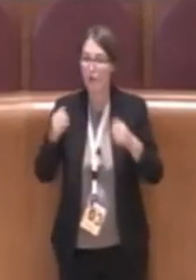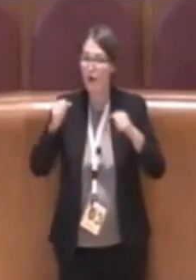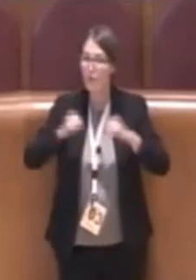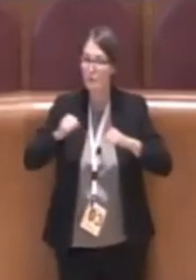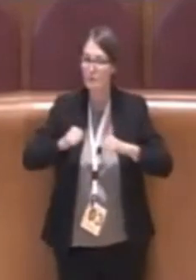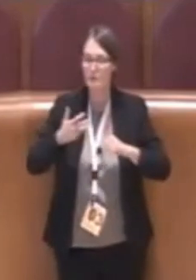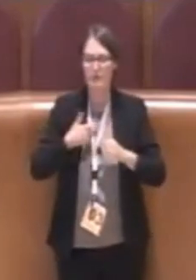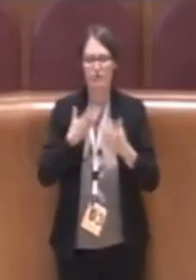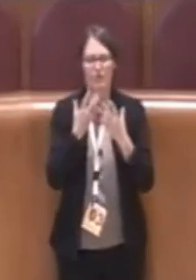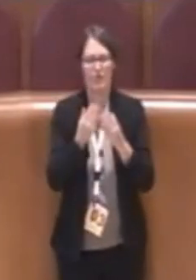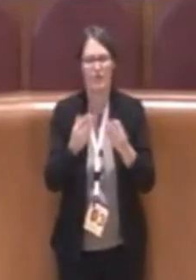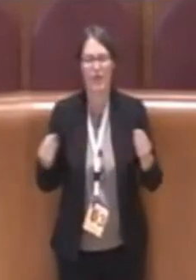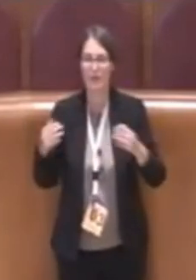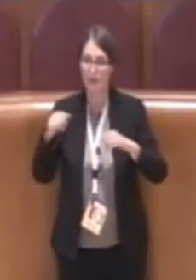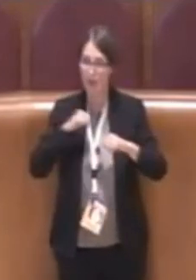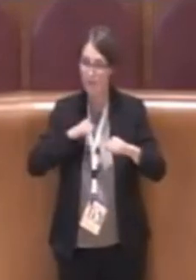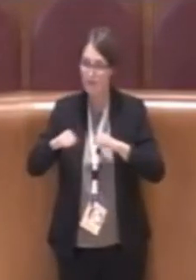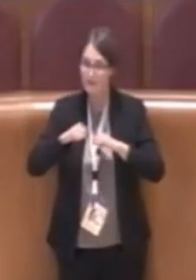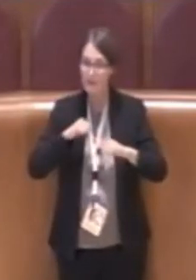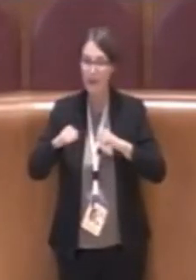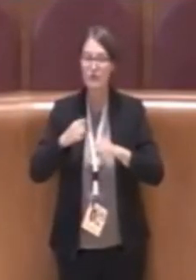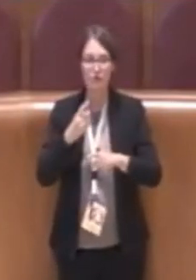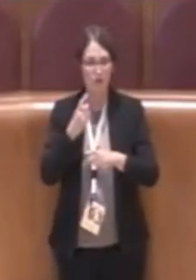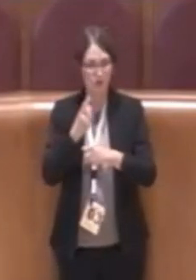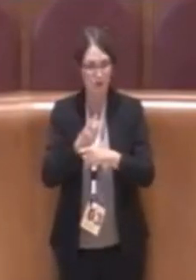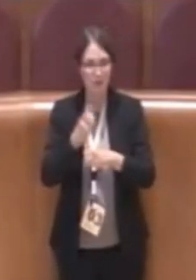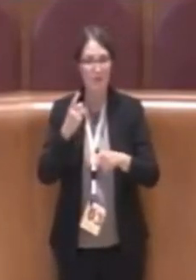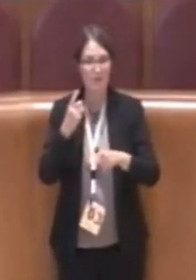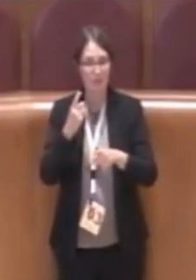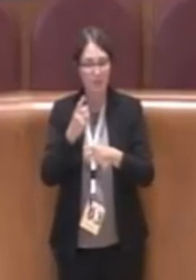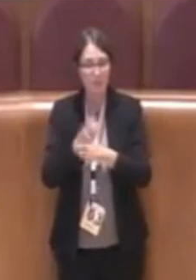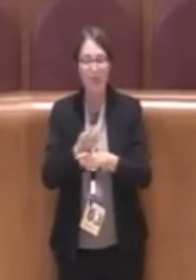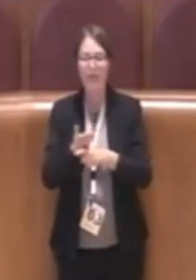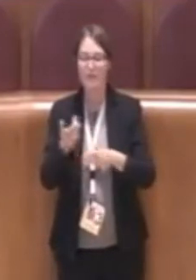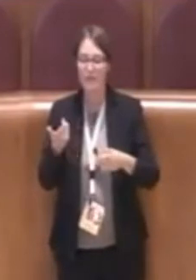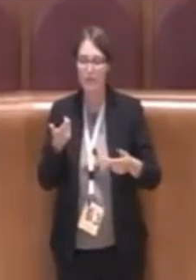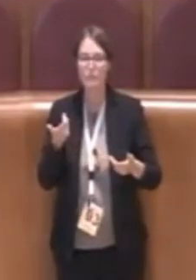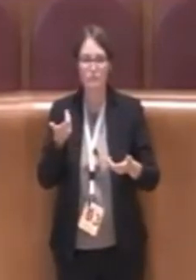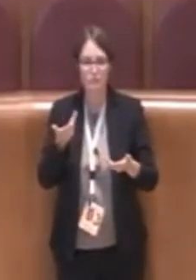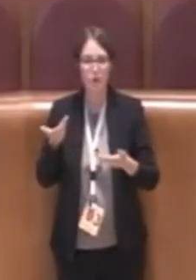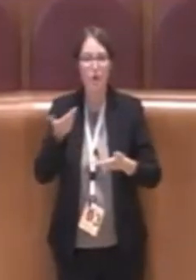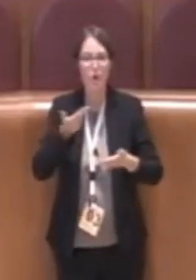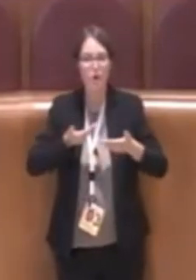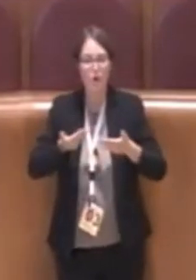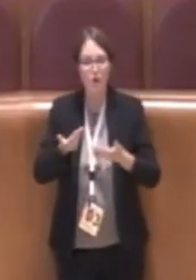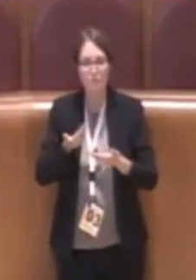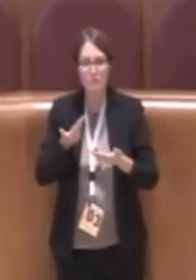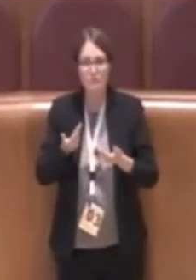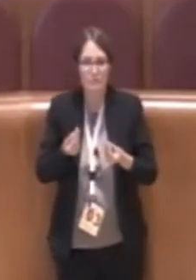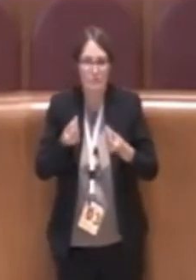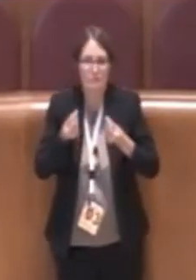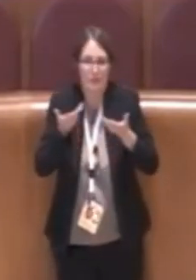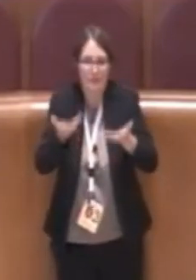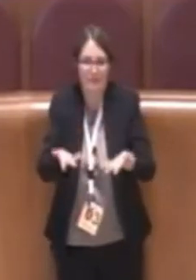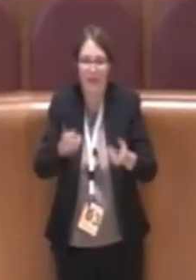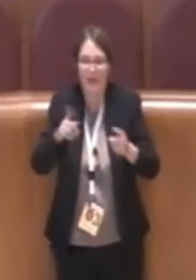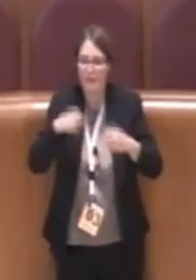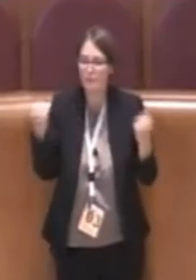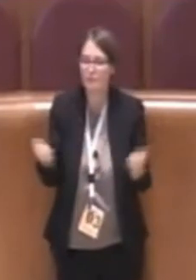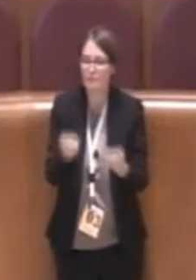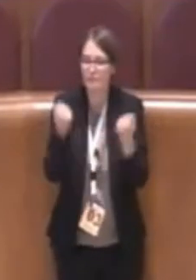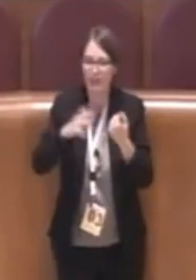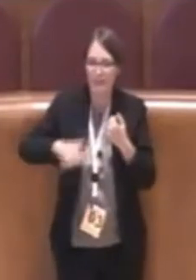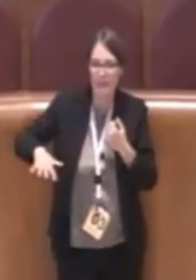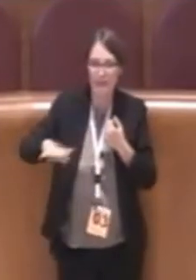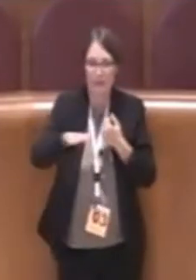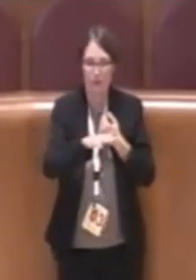contribuire anche a promuovere sul territorio le locazioni che verranno effettuate, che